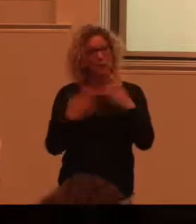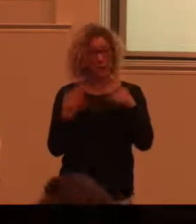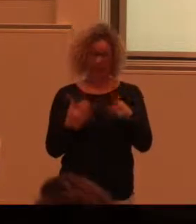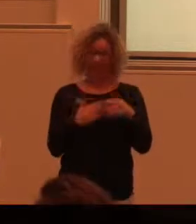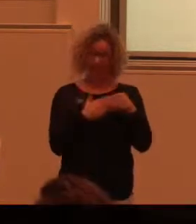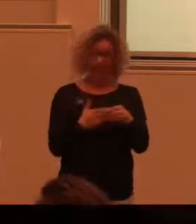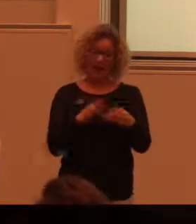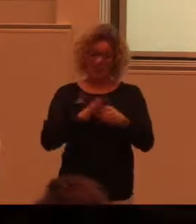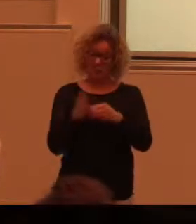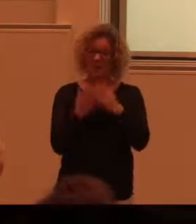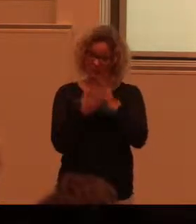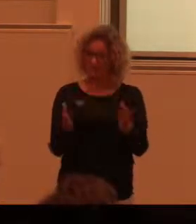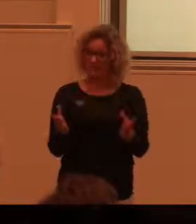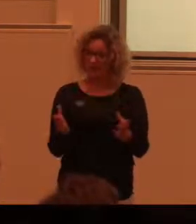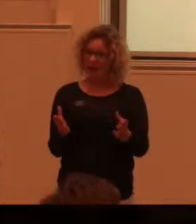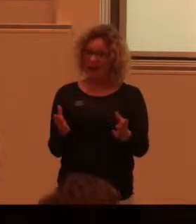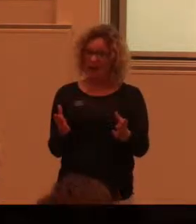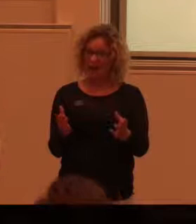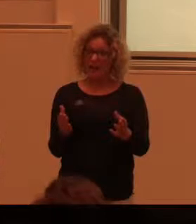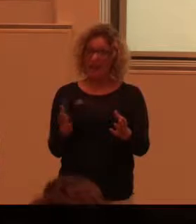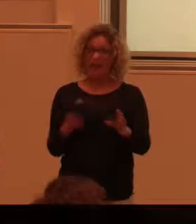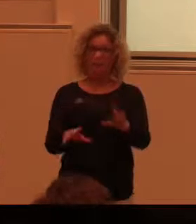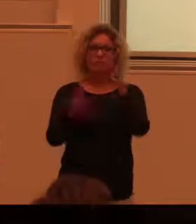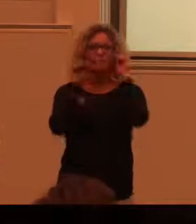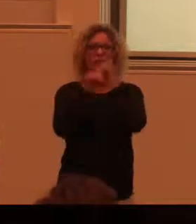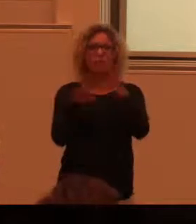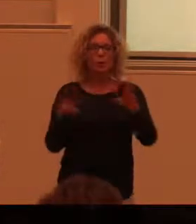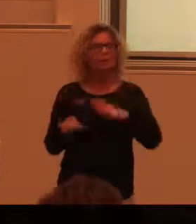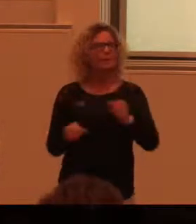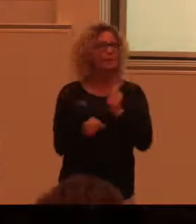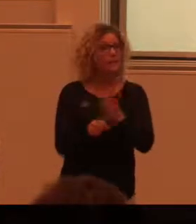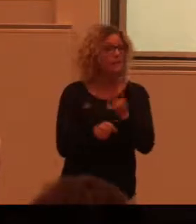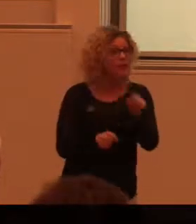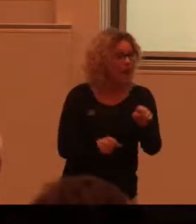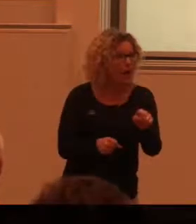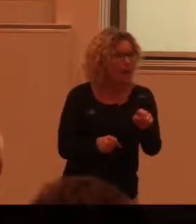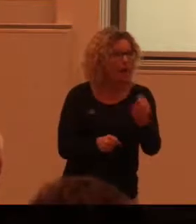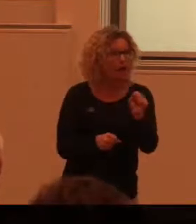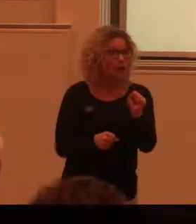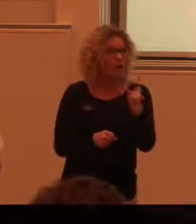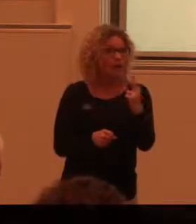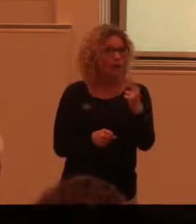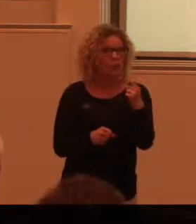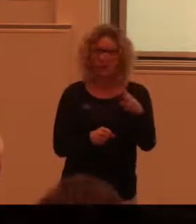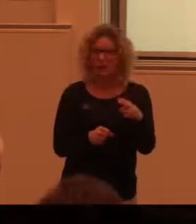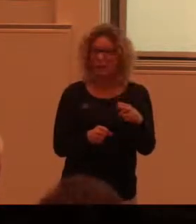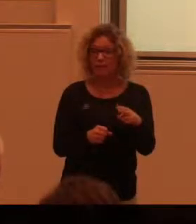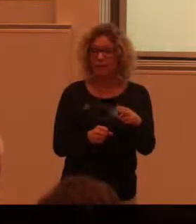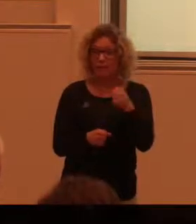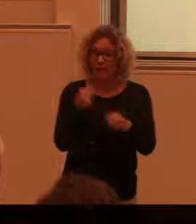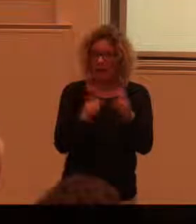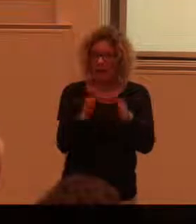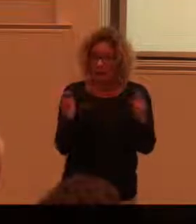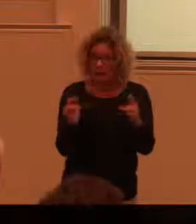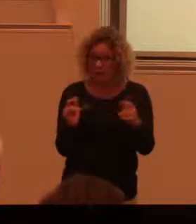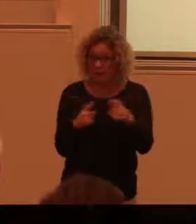guideprojektet då. Just och få information finns det café med gluten och laktosfria alternativ